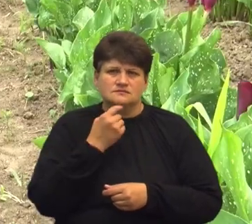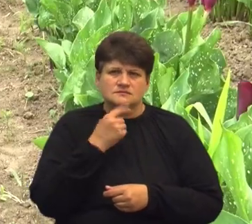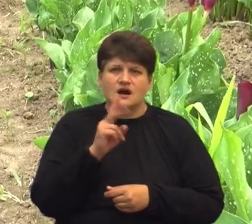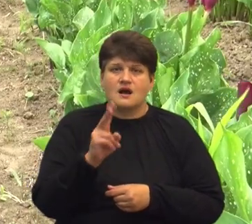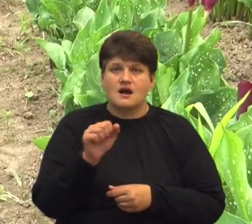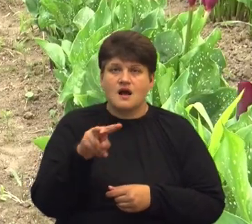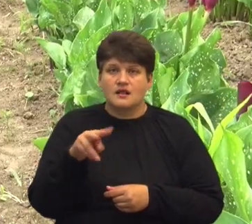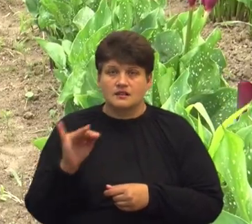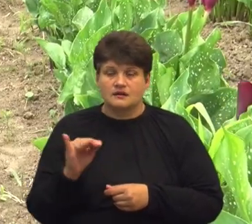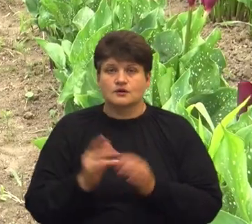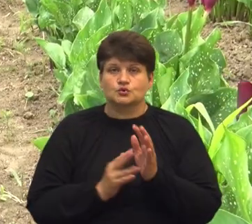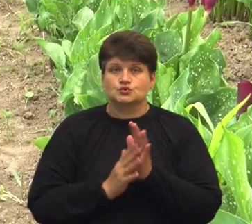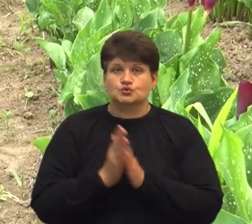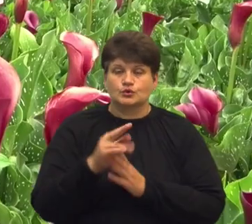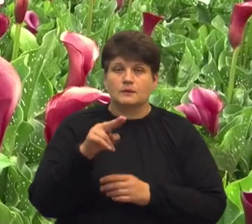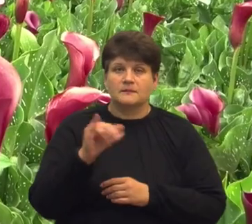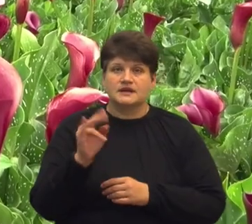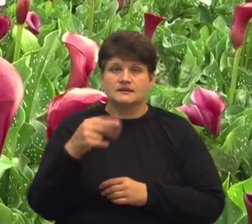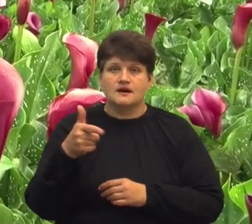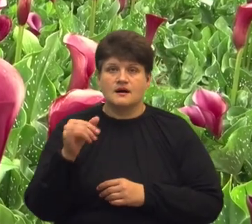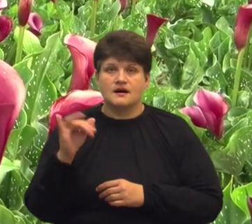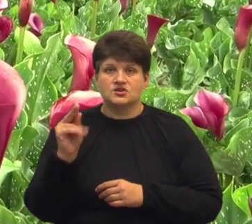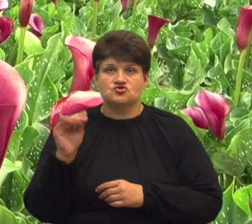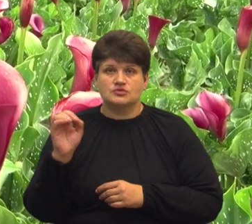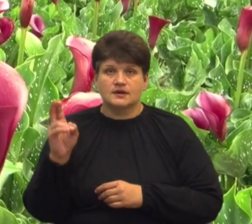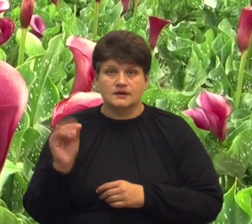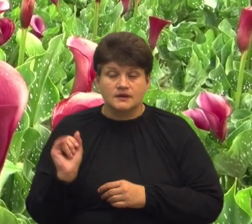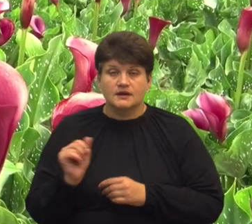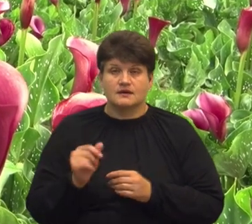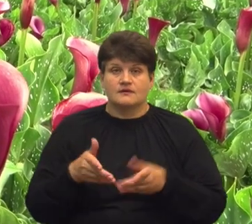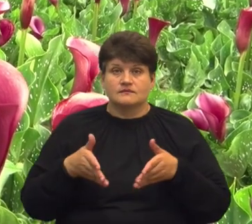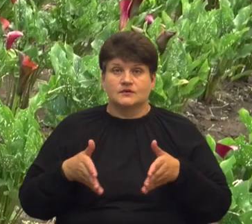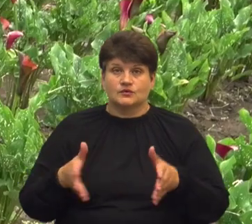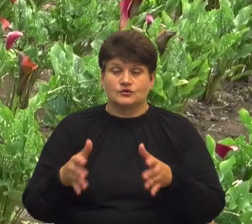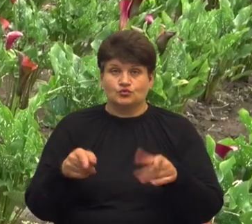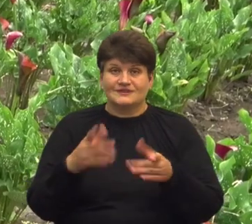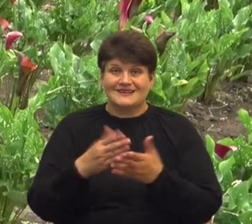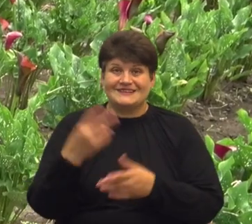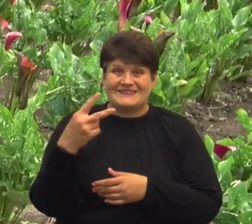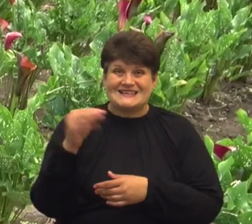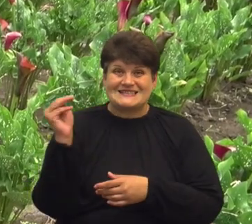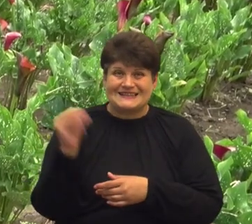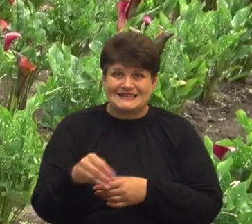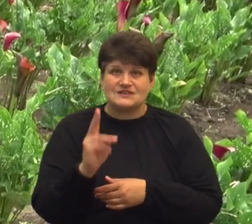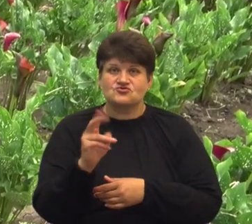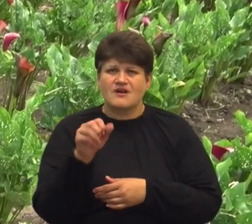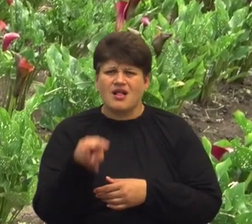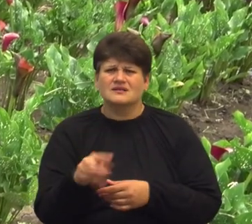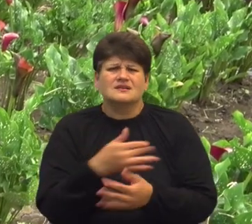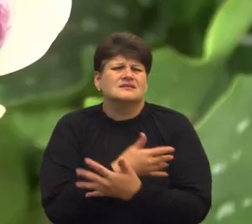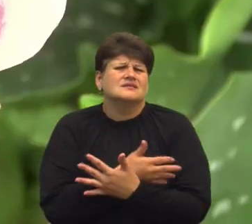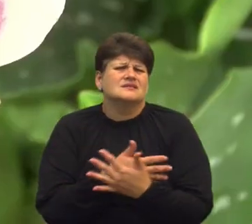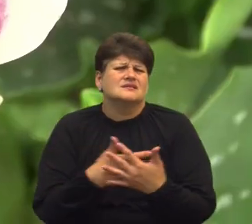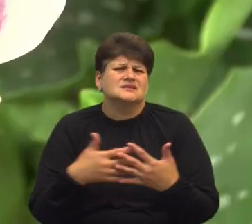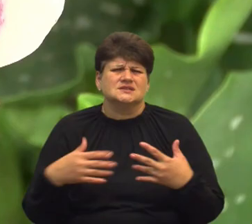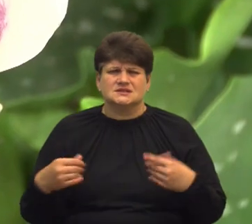Засадив квітами вісім сотих городу. Сьогодні тут світуть майже 20 тисяч кал восьми різновидів, розповідає Василь.